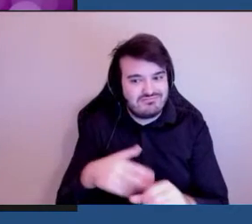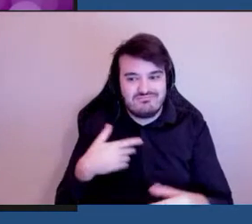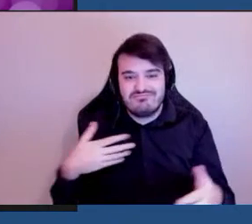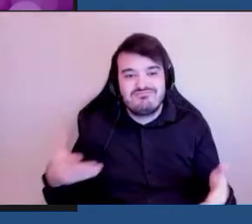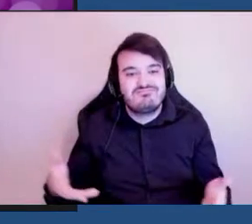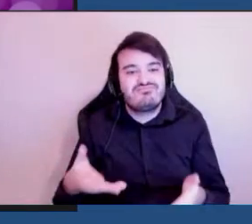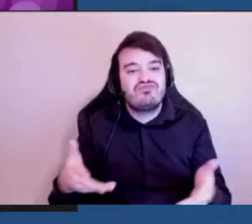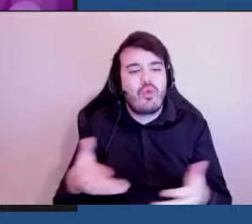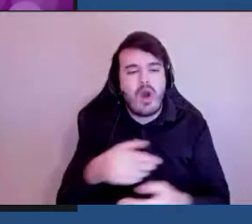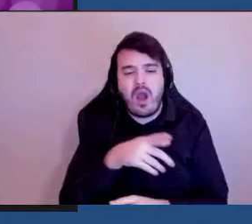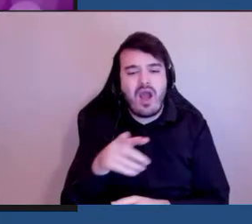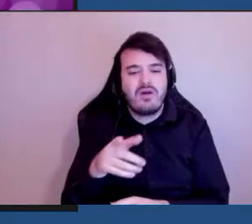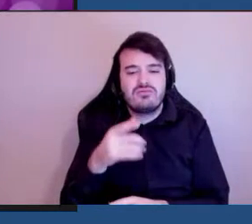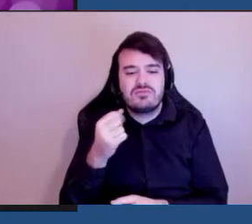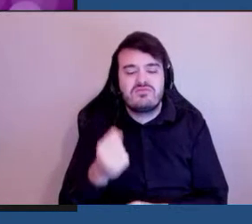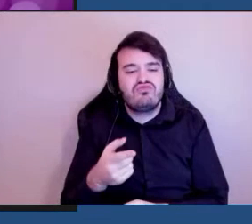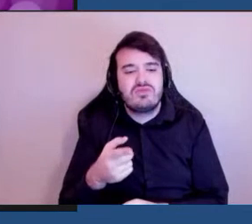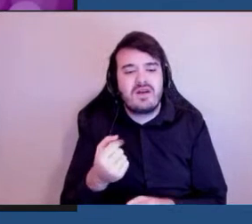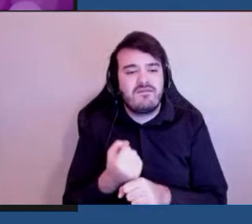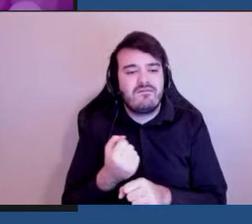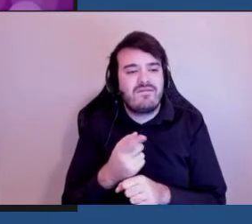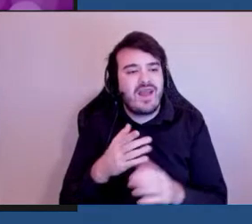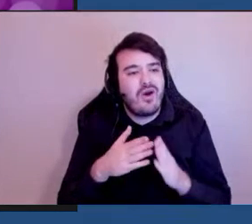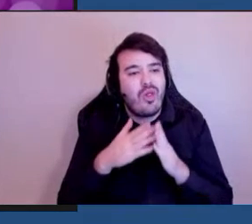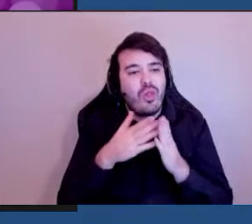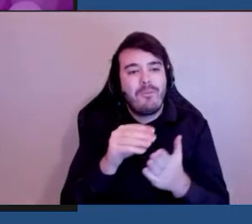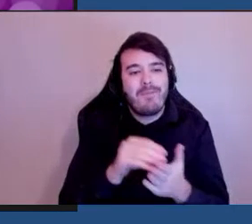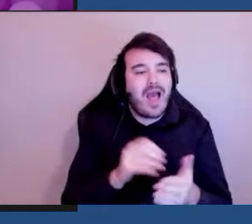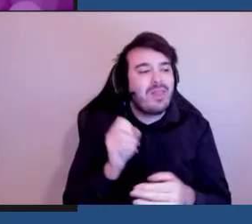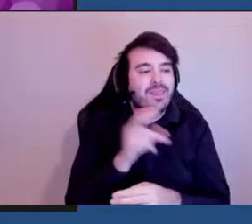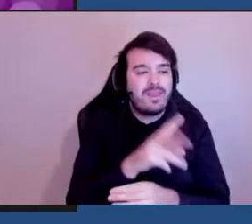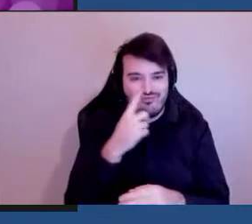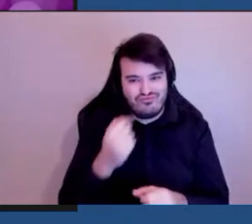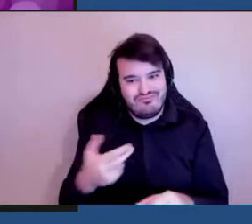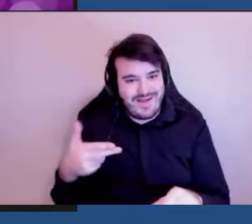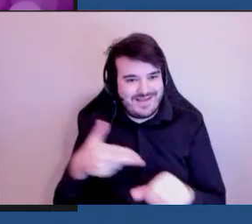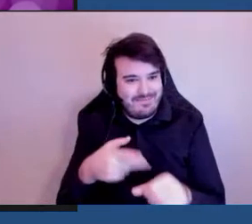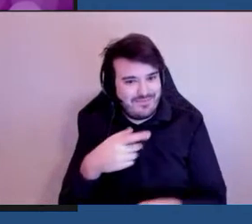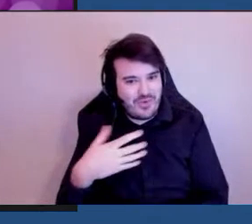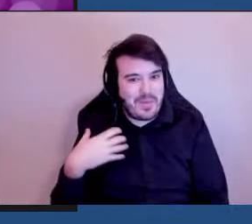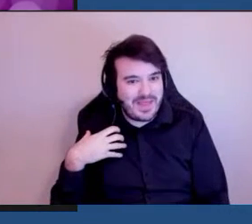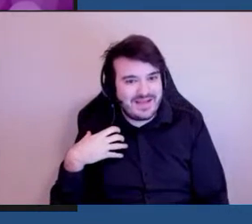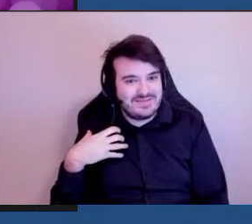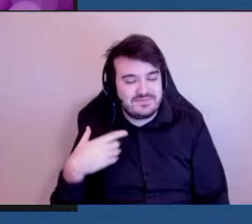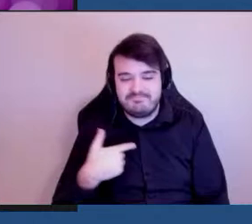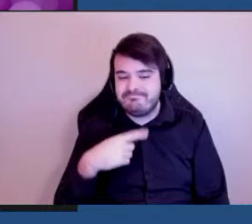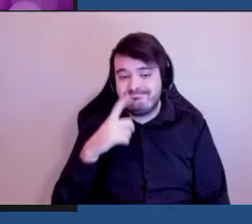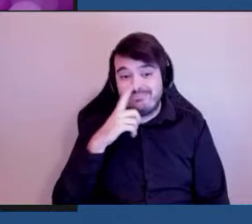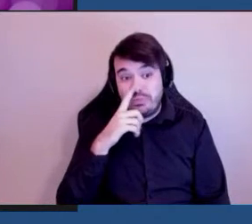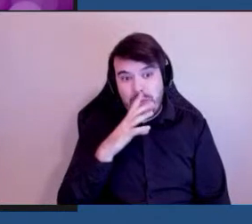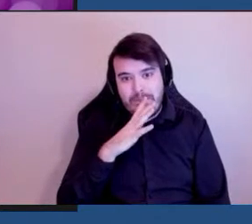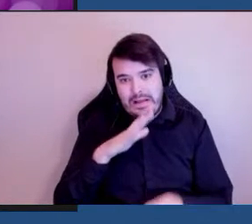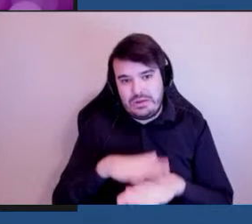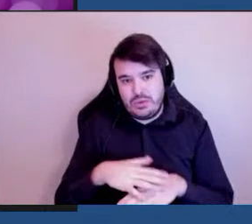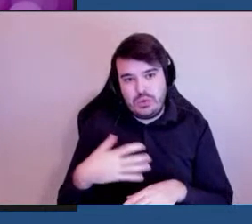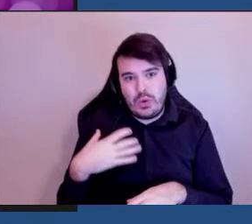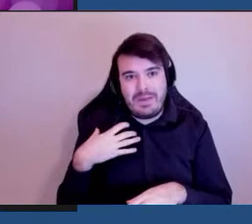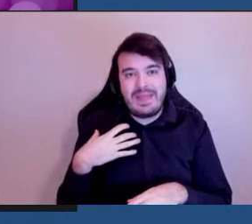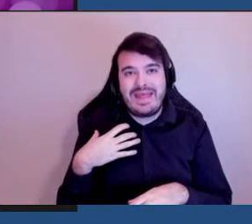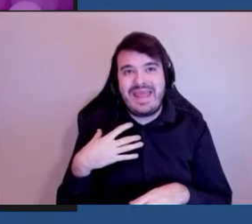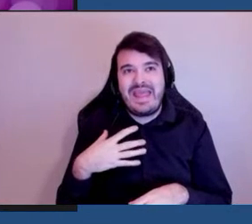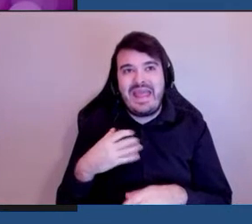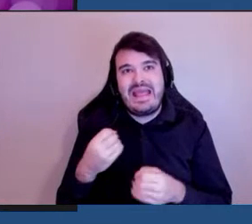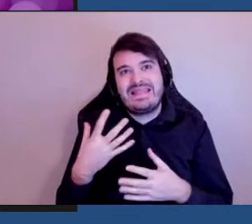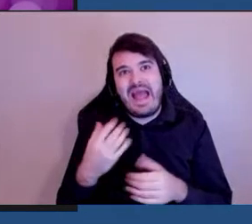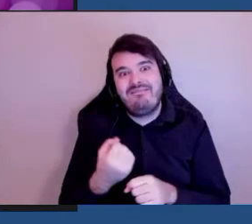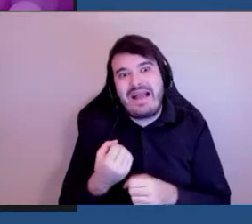faire une demande pour participer à ce comité. Je ne peux pas parler de notre comité sans faire quelques